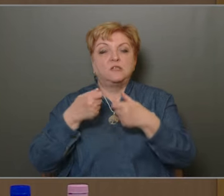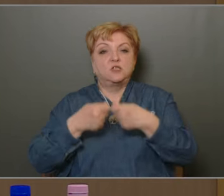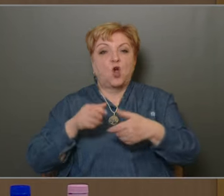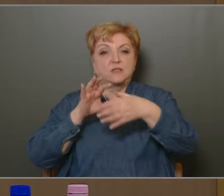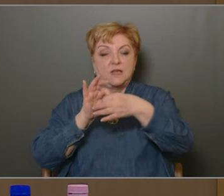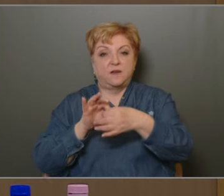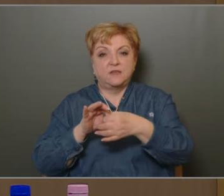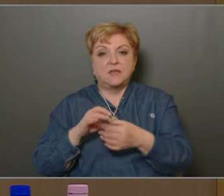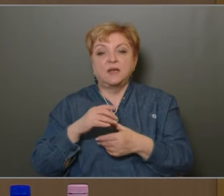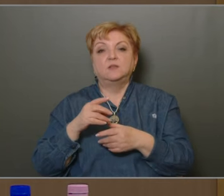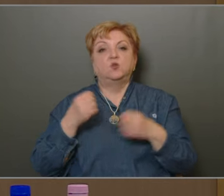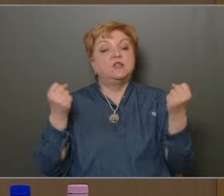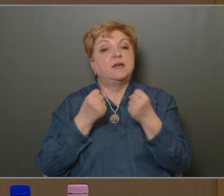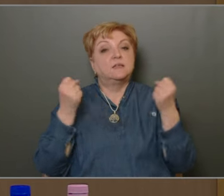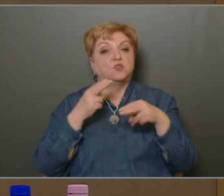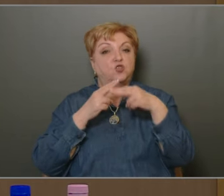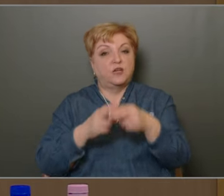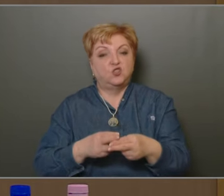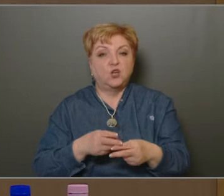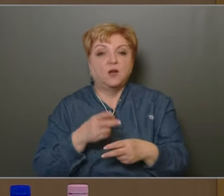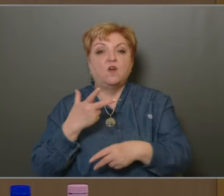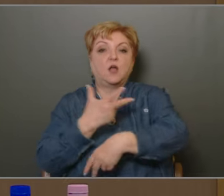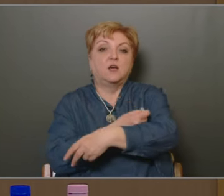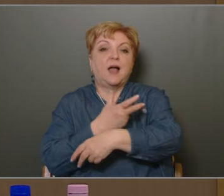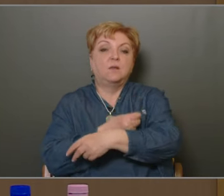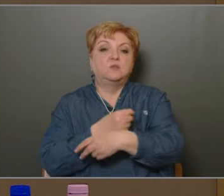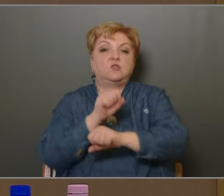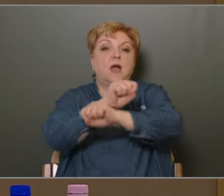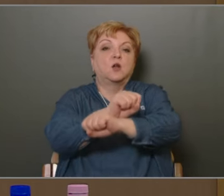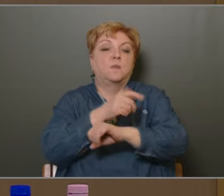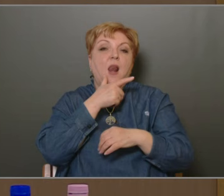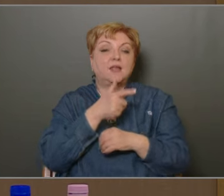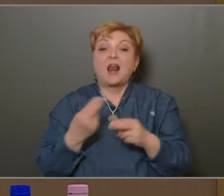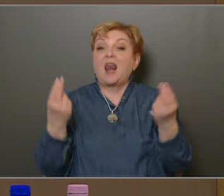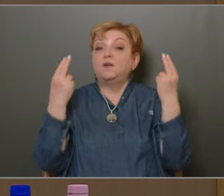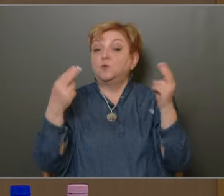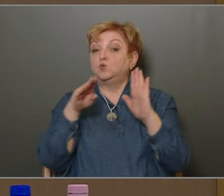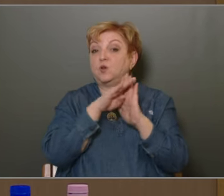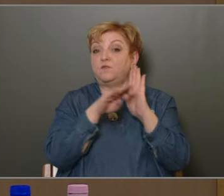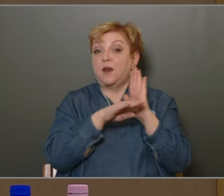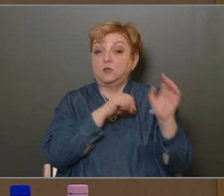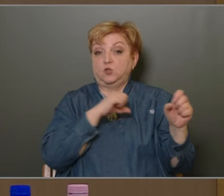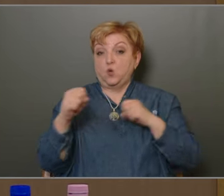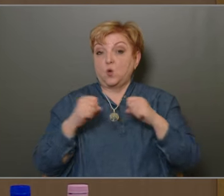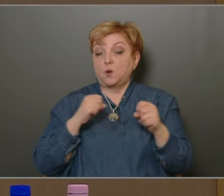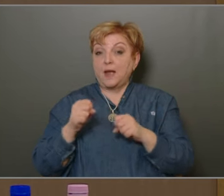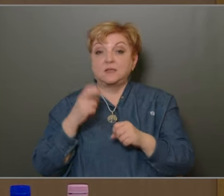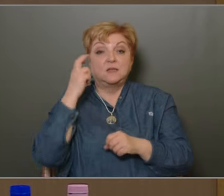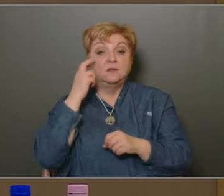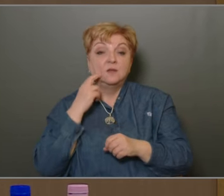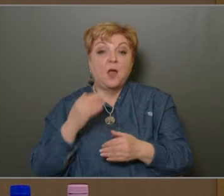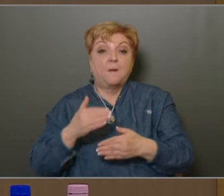hogy minden igyekezetükkel segítsék annak elkerülését, hogy valaki a kábítószerlabja legyen. Legfontosabb feladata az önkormányzat